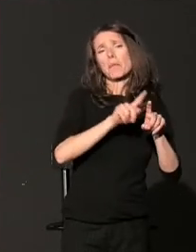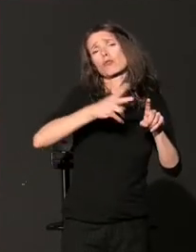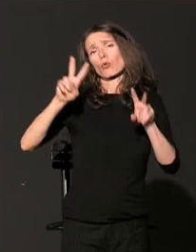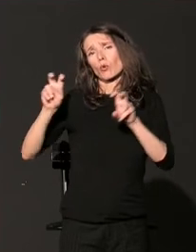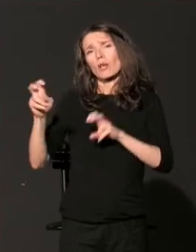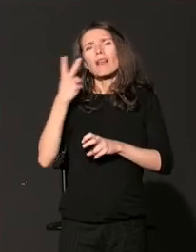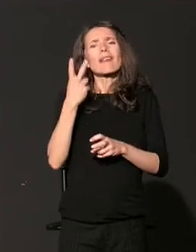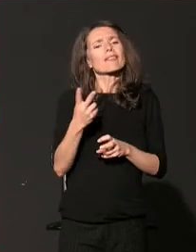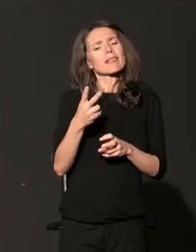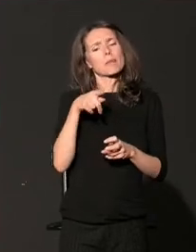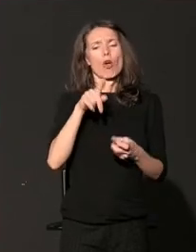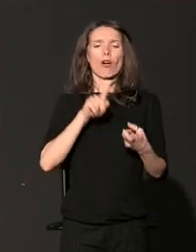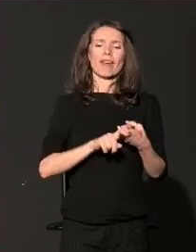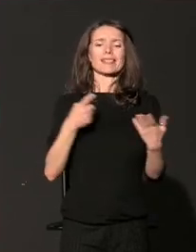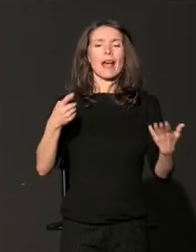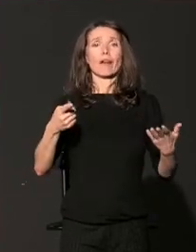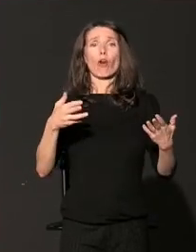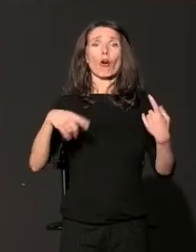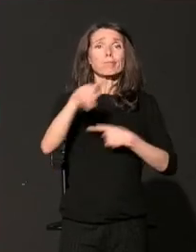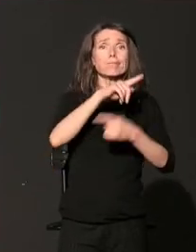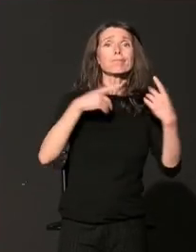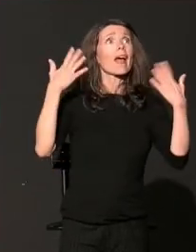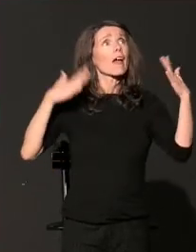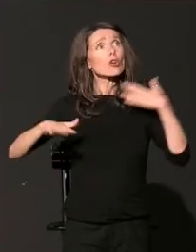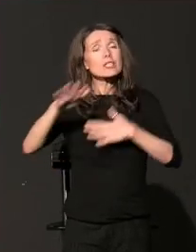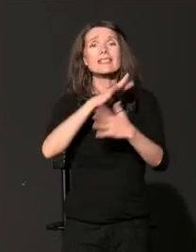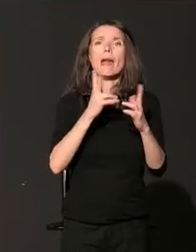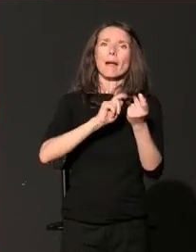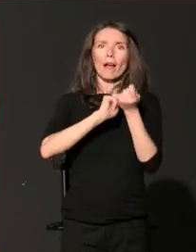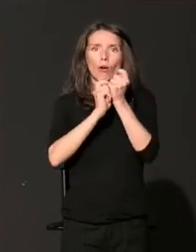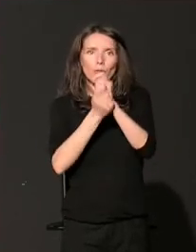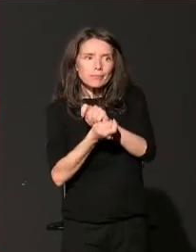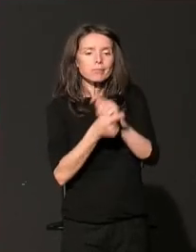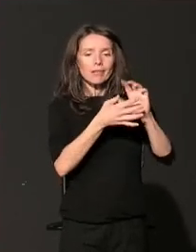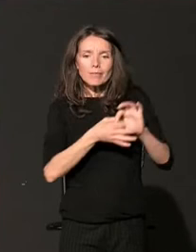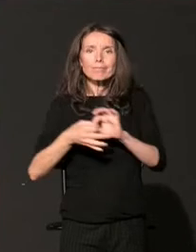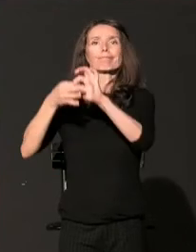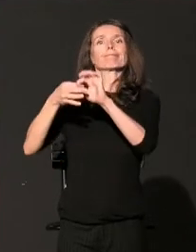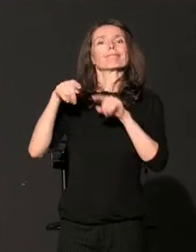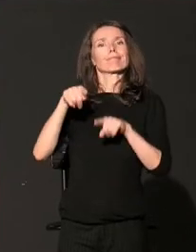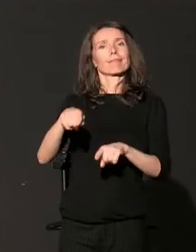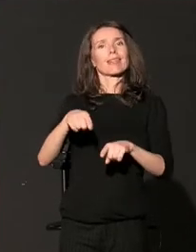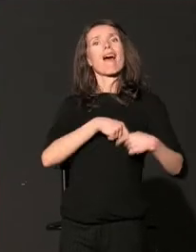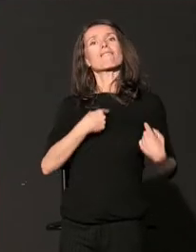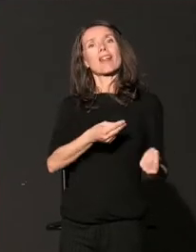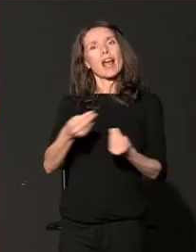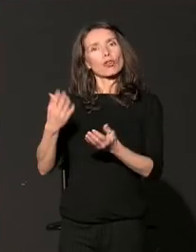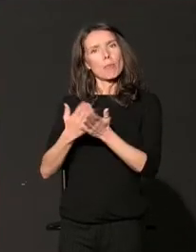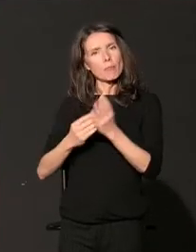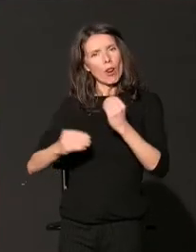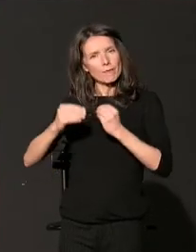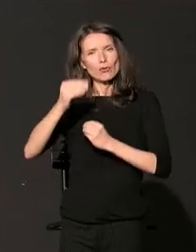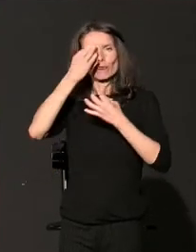prioriteti u pogledu razvoja infrastrukture i ekosistema za razvoj filantropije u Srbiji i ko je taj koji će pokrenuti